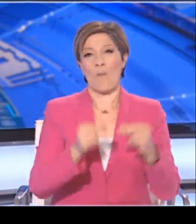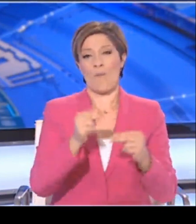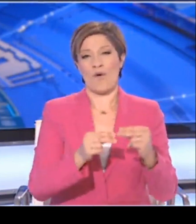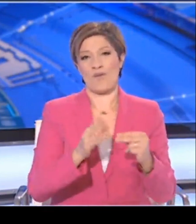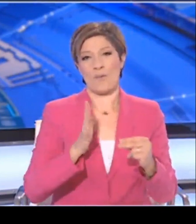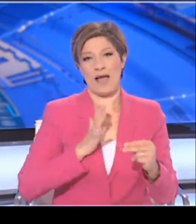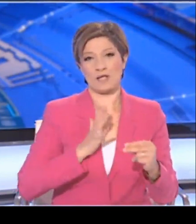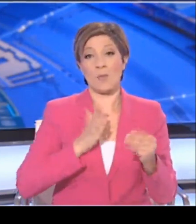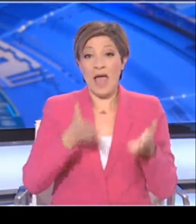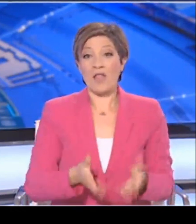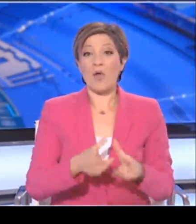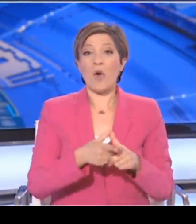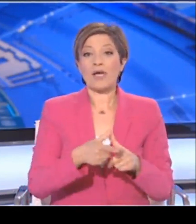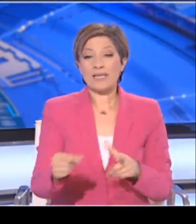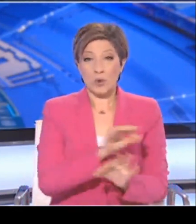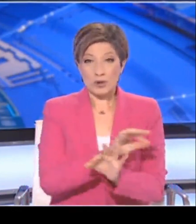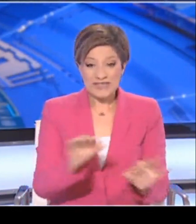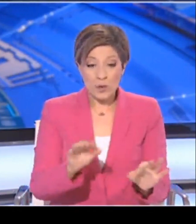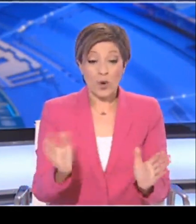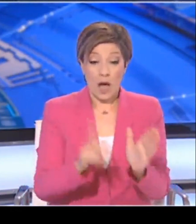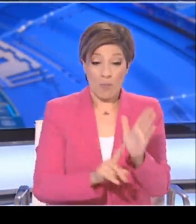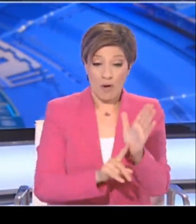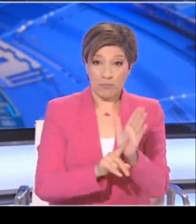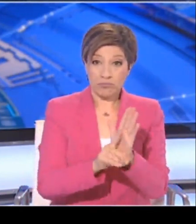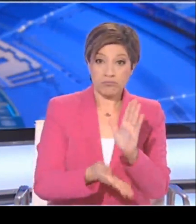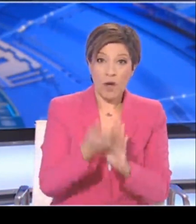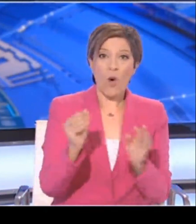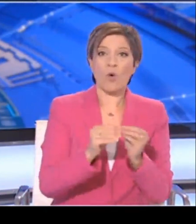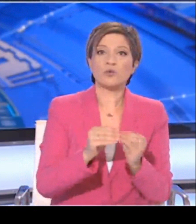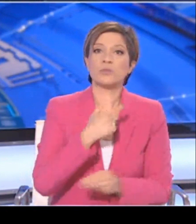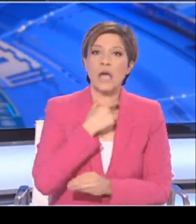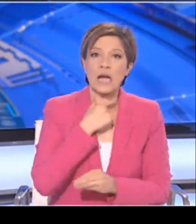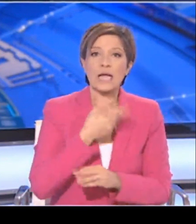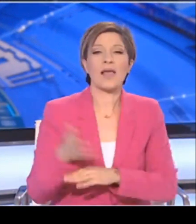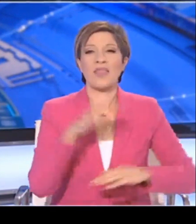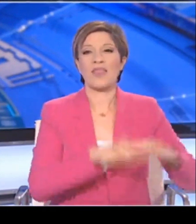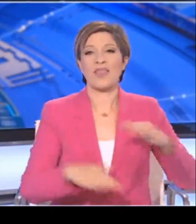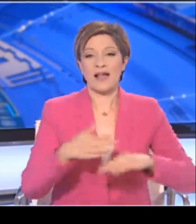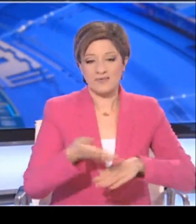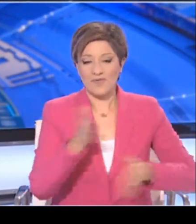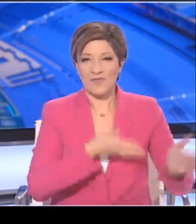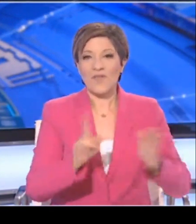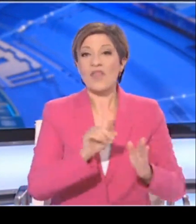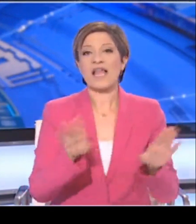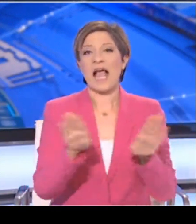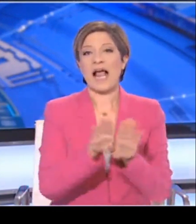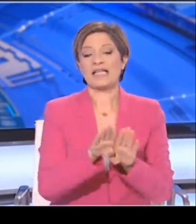Εδώ τουλάχιστον στην Κύπρο, είμαστε σίγουροι ότι οι ψηλές θερμοκρασίες βοηθούν αφάνοντας στα στιγμή εξάπλου συντούγιο.